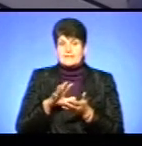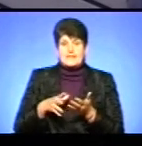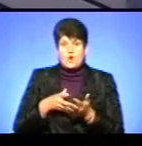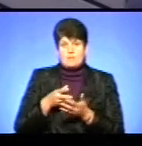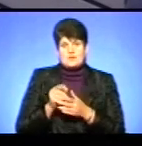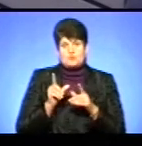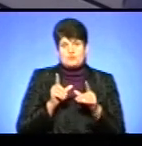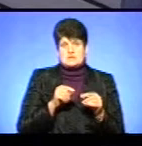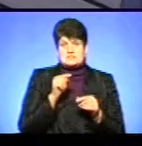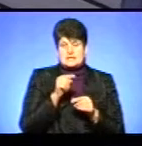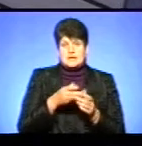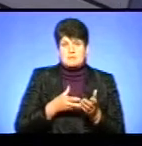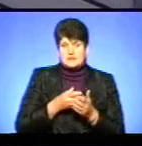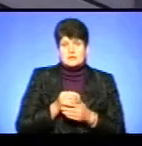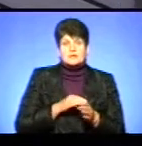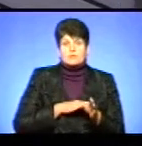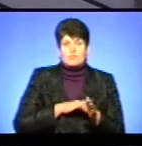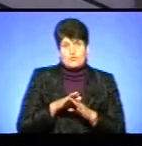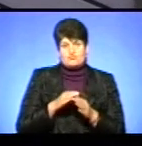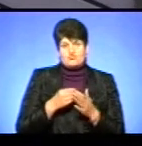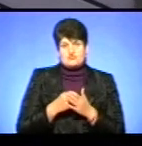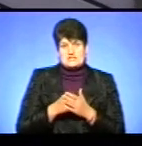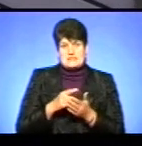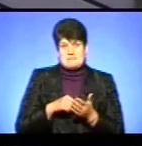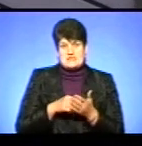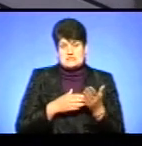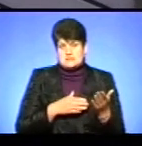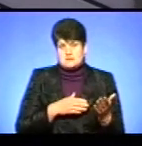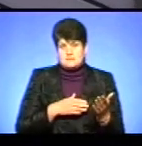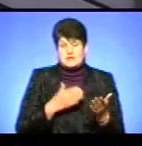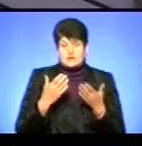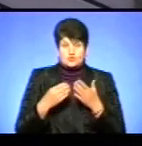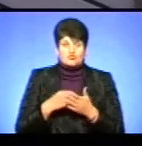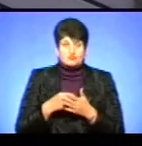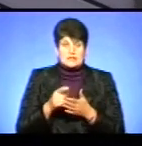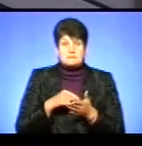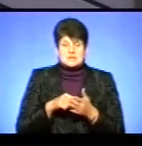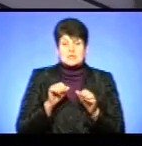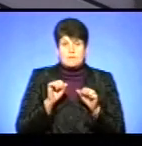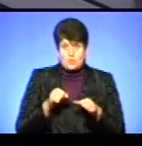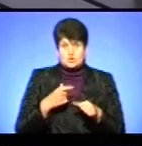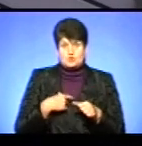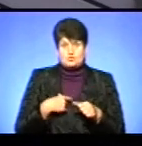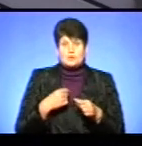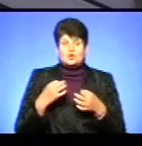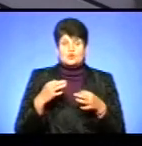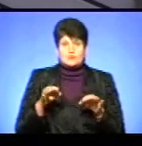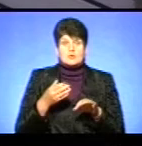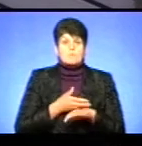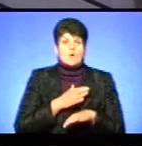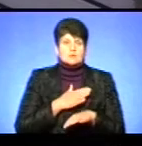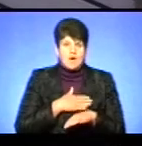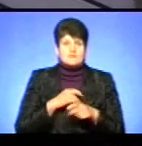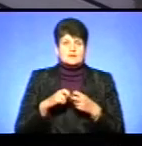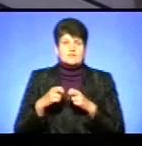проїзд. За них оплачує повністю бюджет міста. Ну, звичайно, що якщо бюджет міста може собі дозволити, чи Франківський, чи Полтавський,